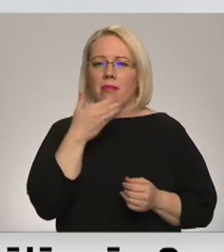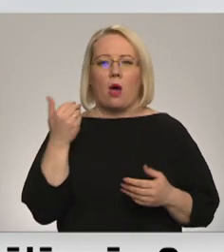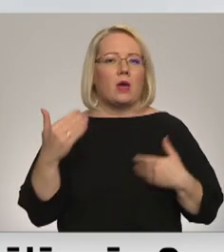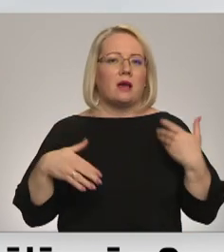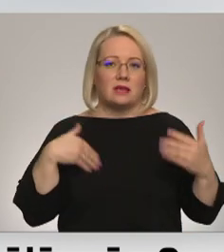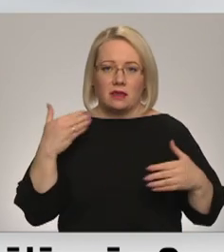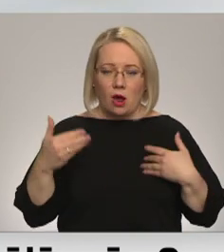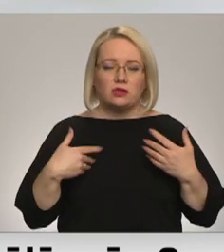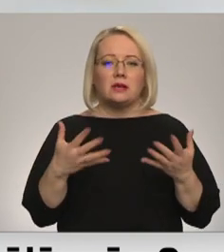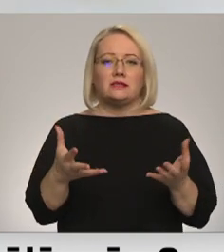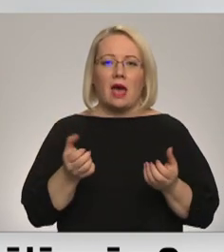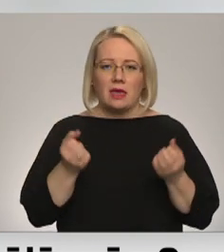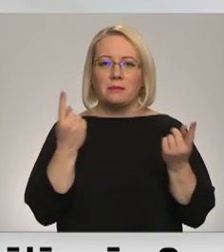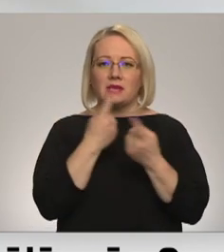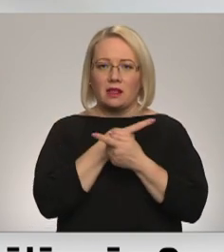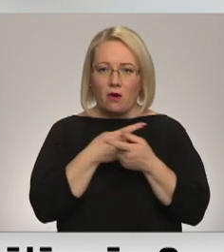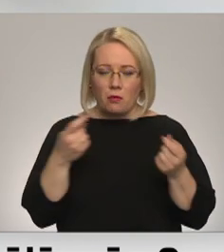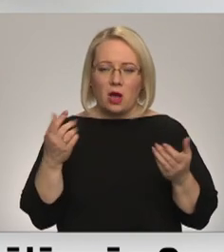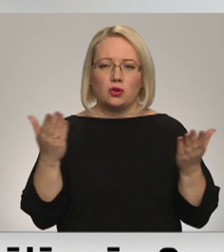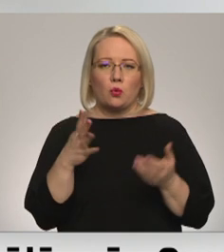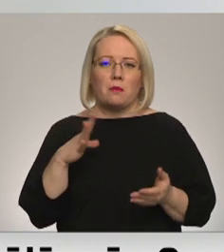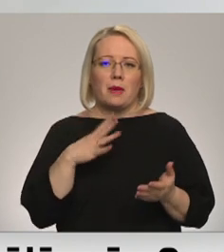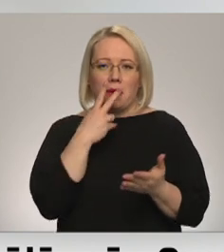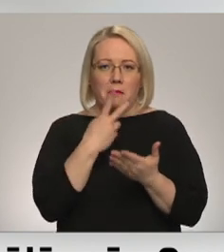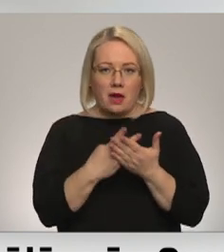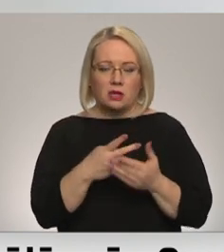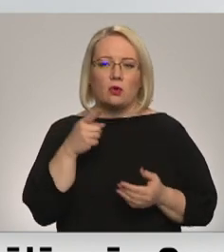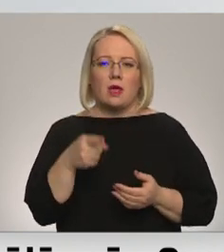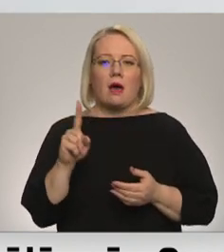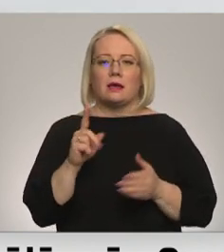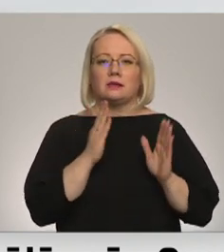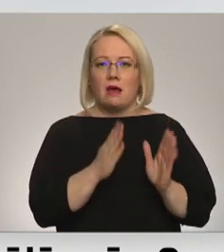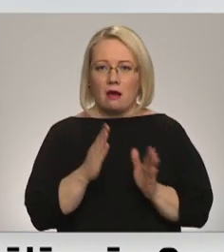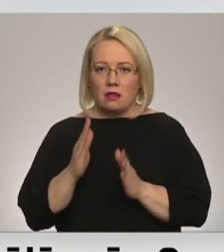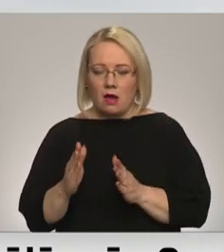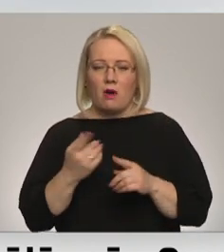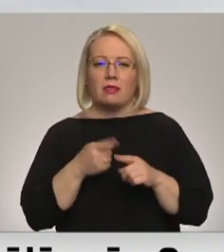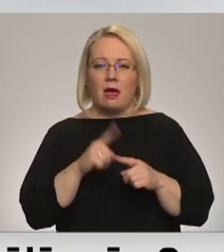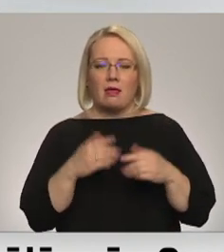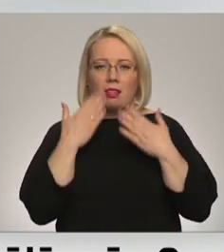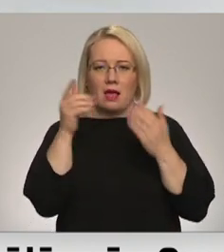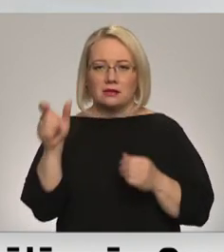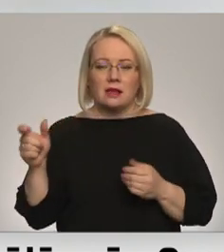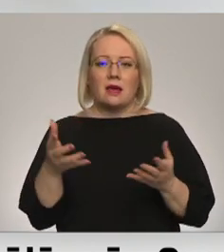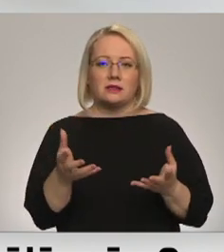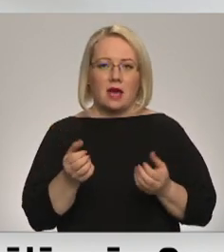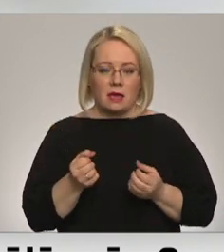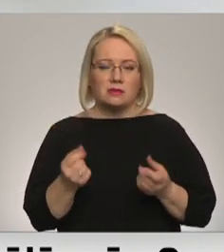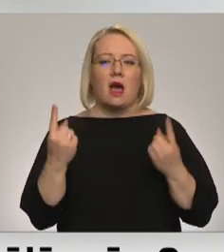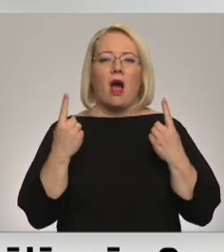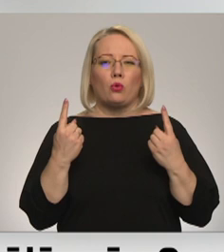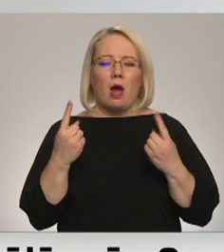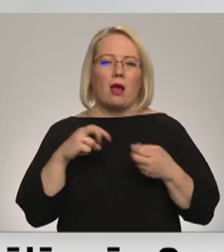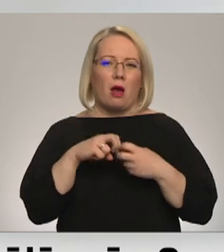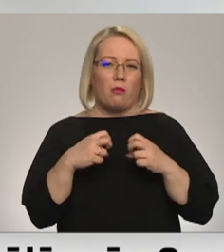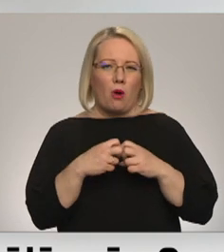informāciju, kura viņiem bija paredzēta, jo viņa ir sagatavota, tātad līdz viņiem viņa nonāks. Aktuālākā, protams,